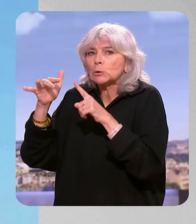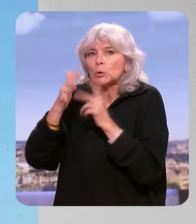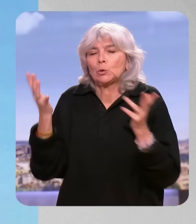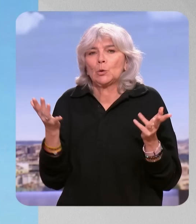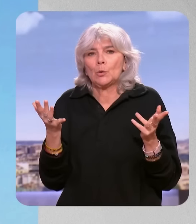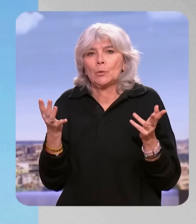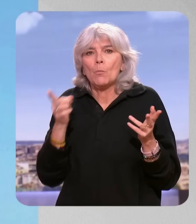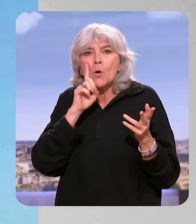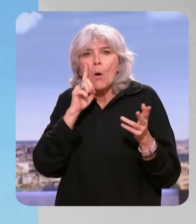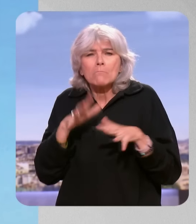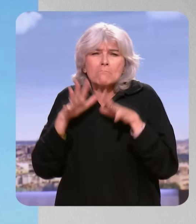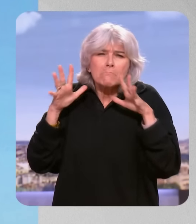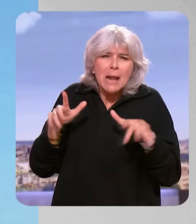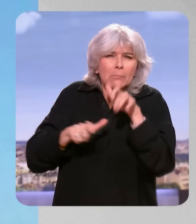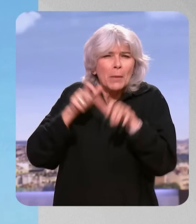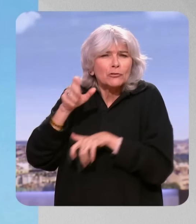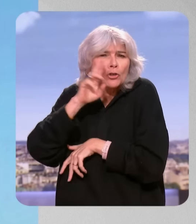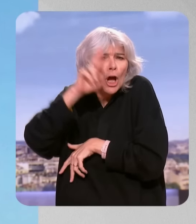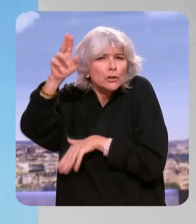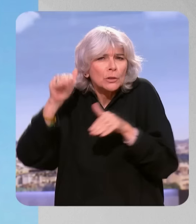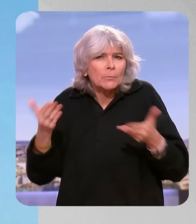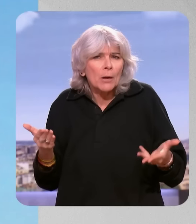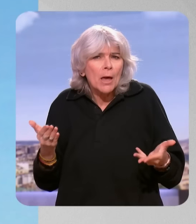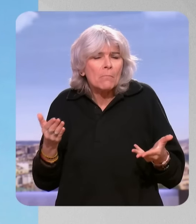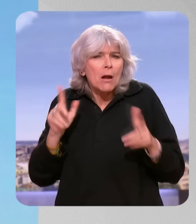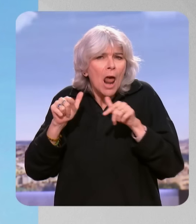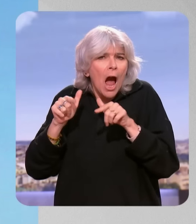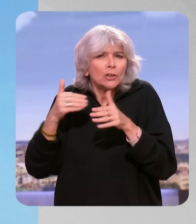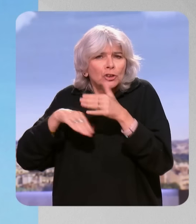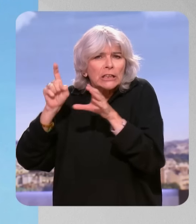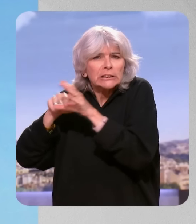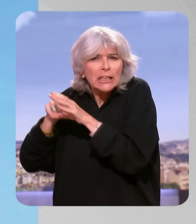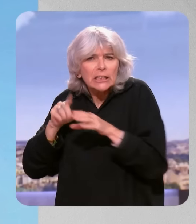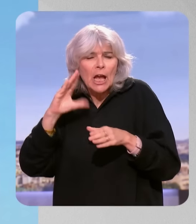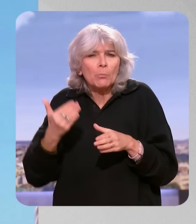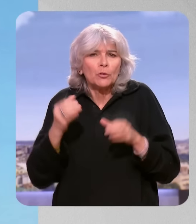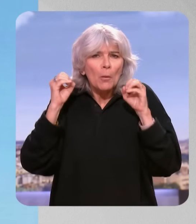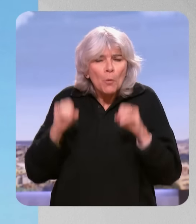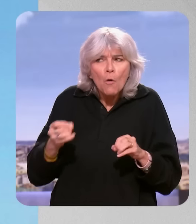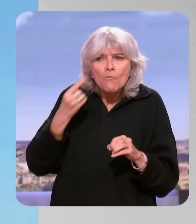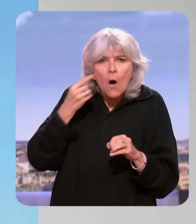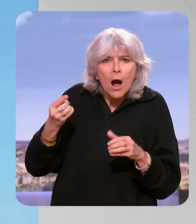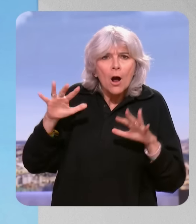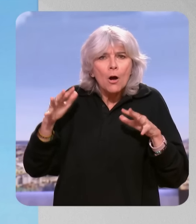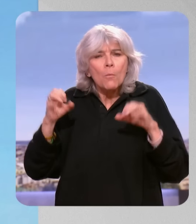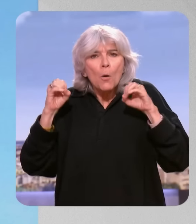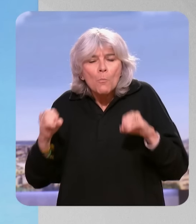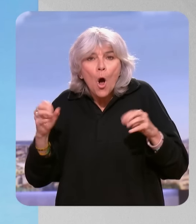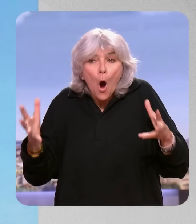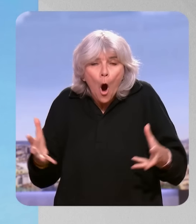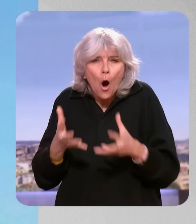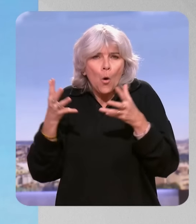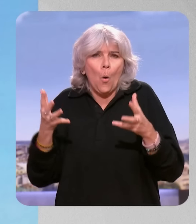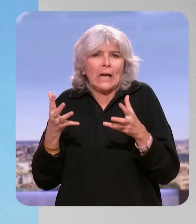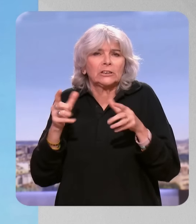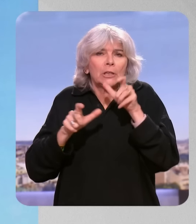car il y a beaucoup de gens raisonnables, parmi les partenaires sociaux, pour voir comment on peut encourager